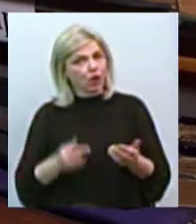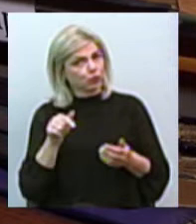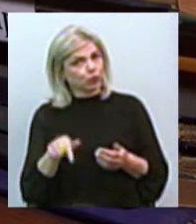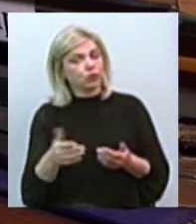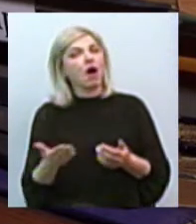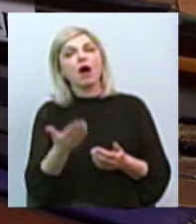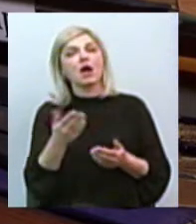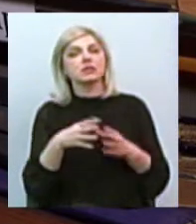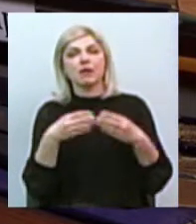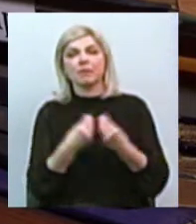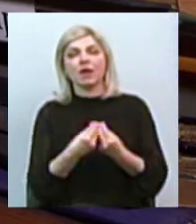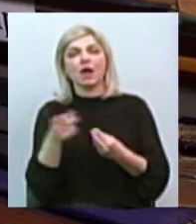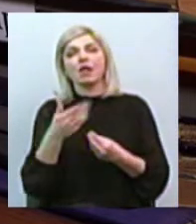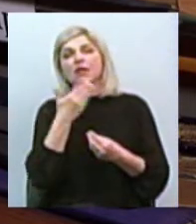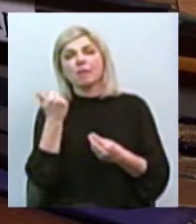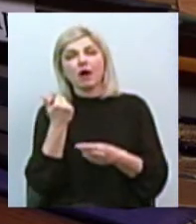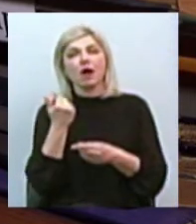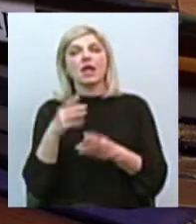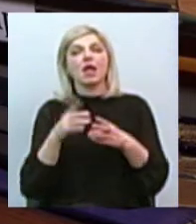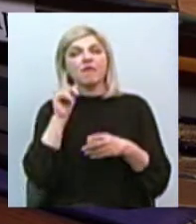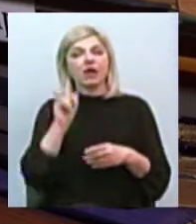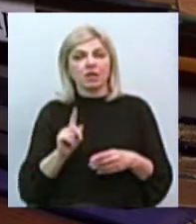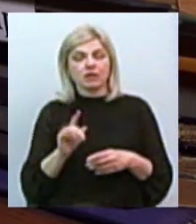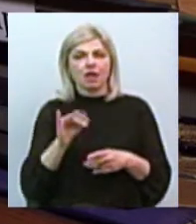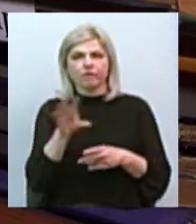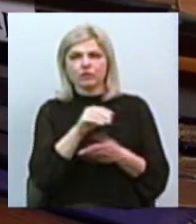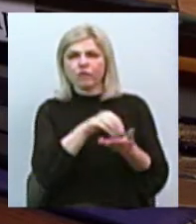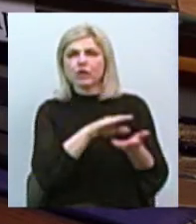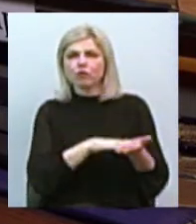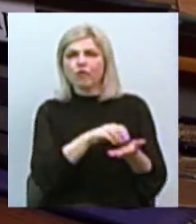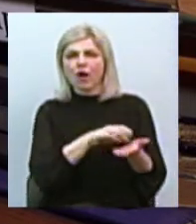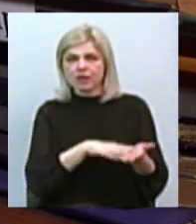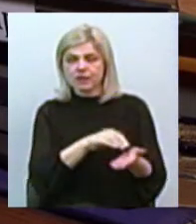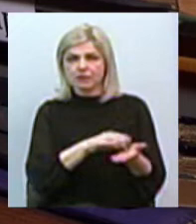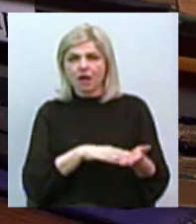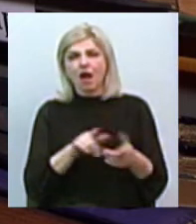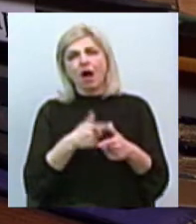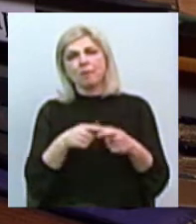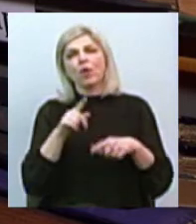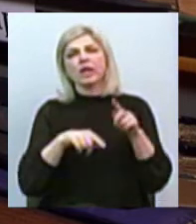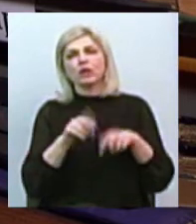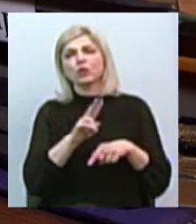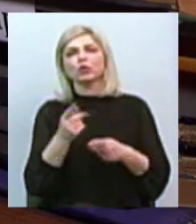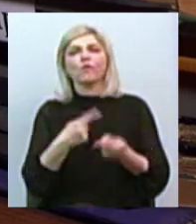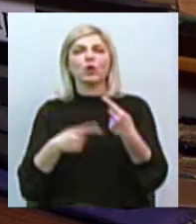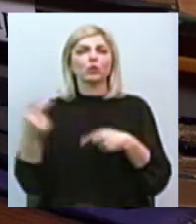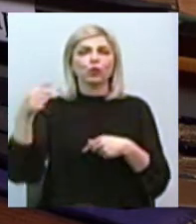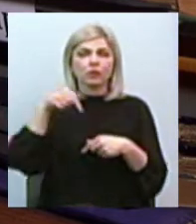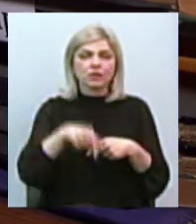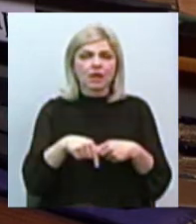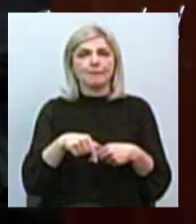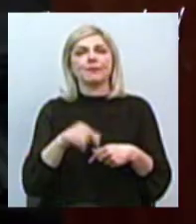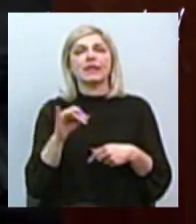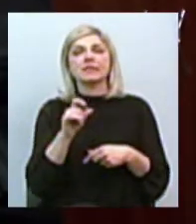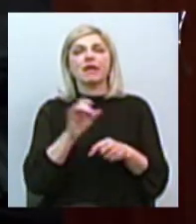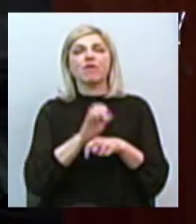і її не стало, єврейська. І оце фіксувалося. Або рідні, ті, які повернулися з евакуації, вони надавали свої